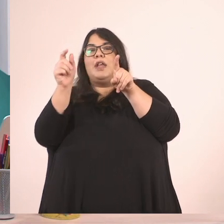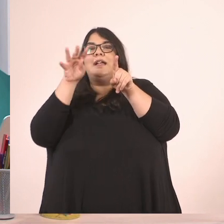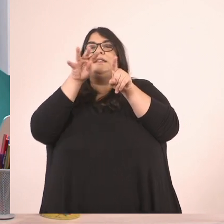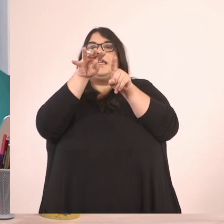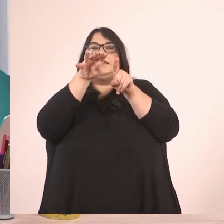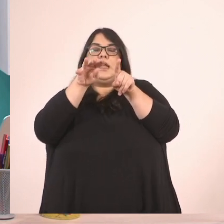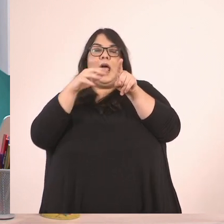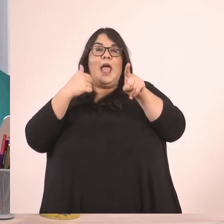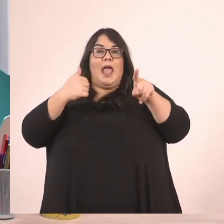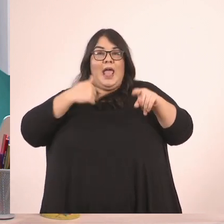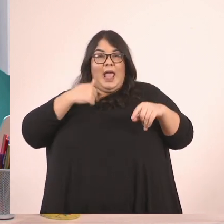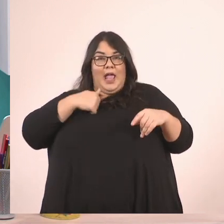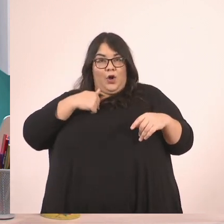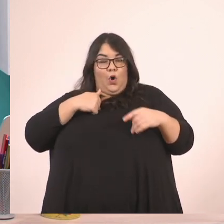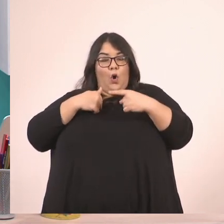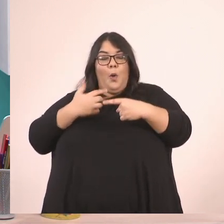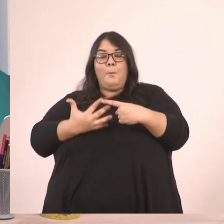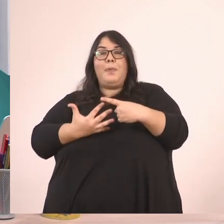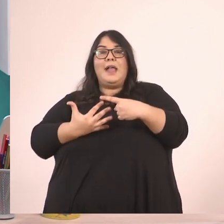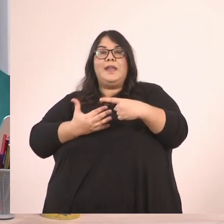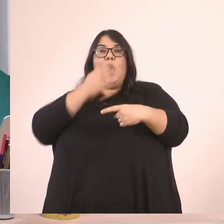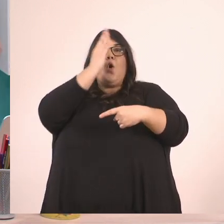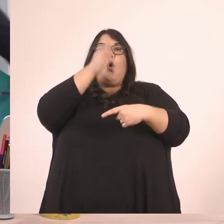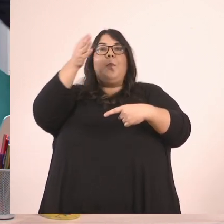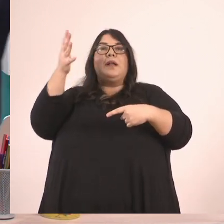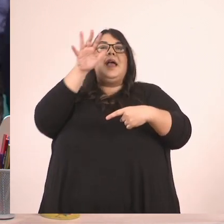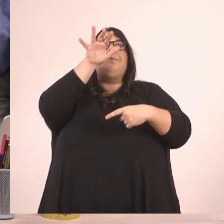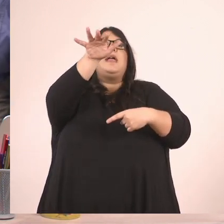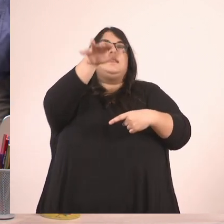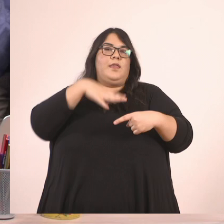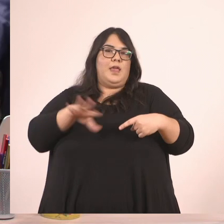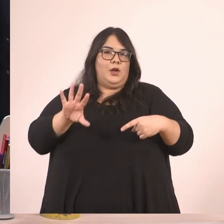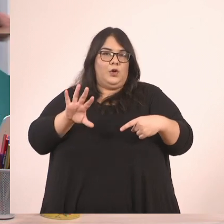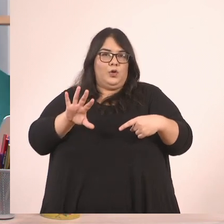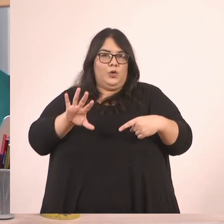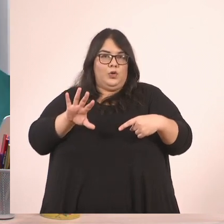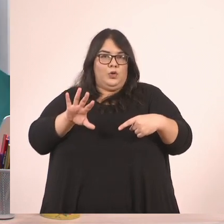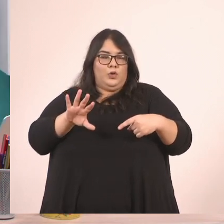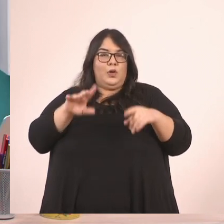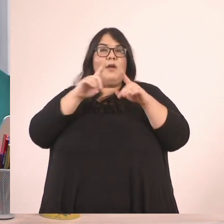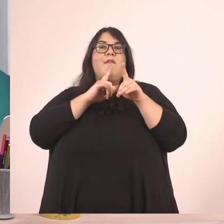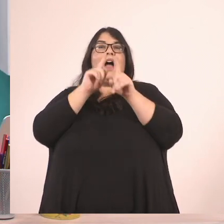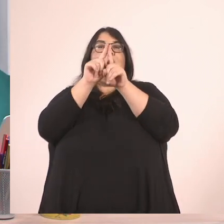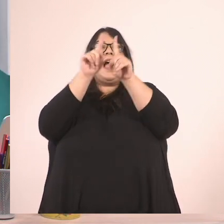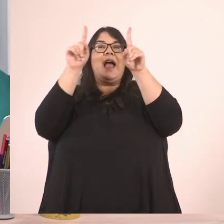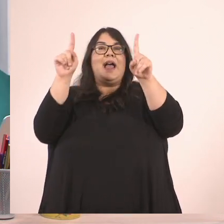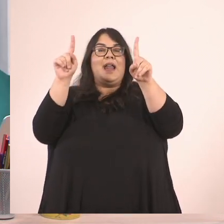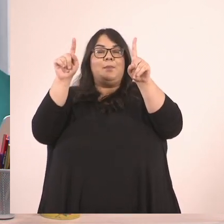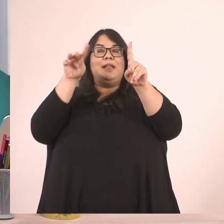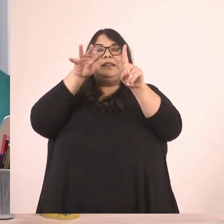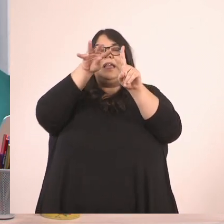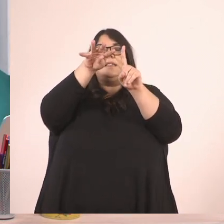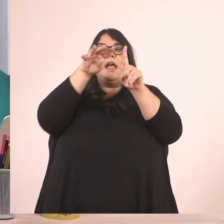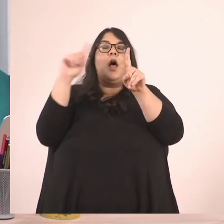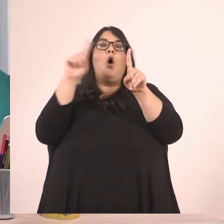Δεν μπορούμε να τοποθετήσουμε πάνω σε αυτές τις κουρκίδες Θα πρέπει να χωρίσουμε την αρθιμογραμμή μας εδώ